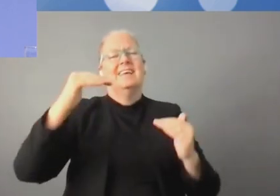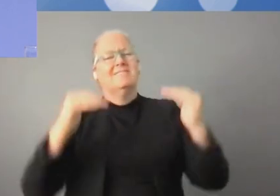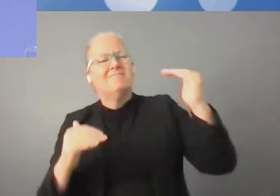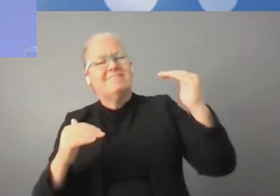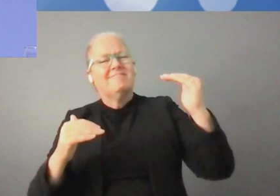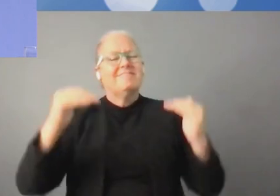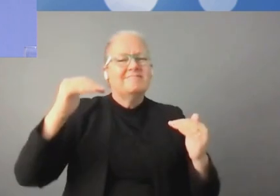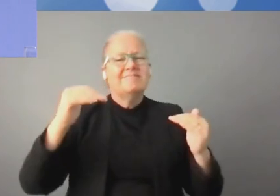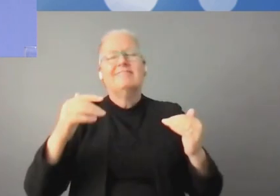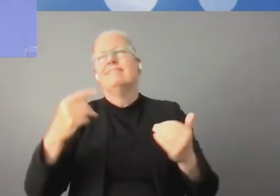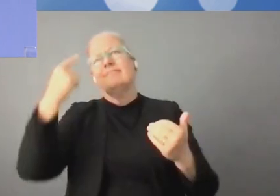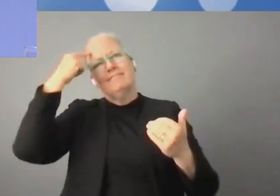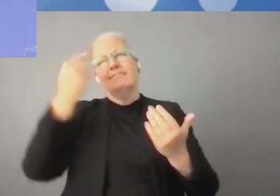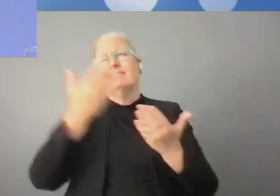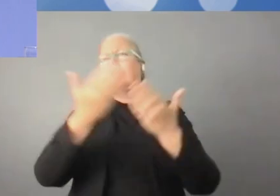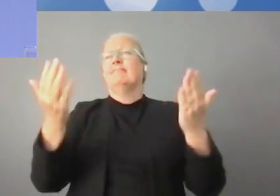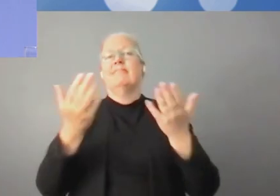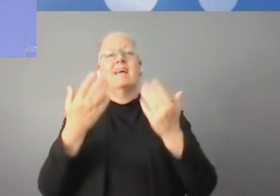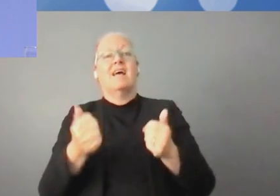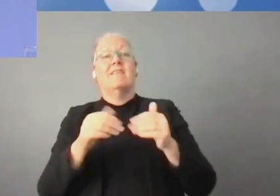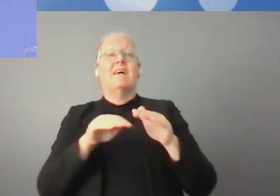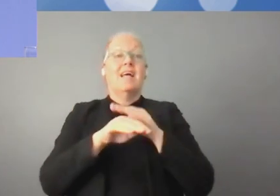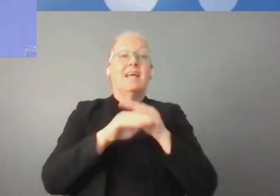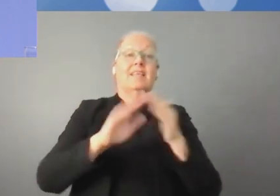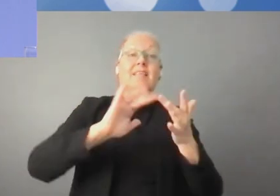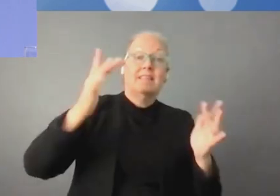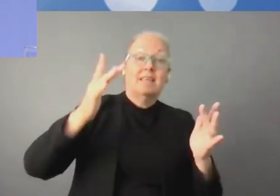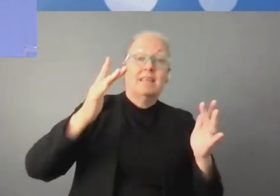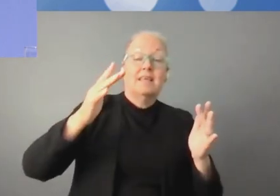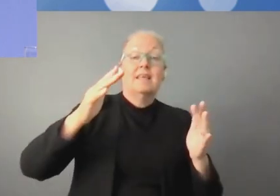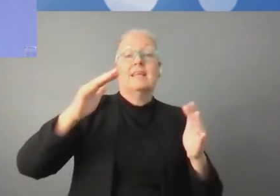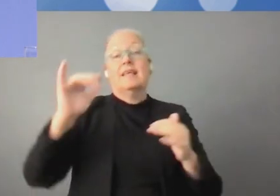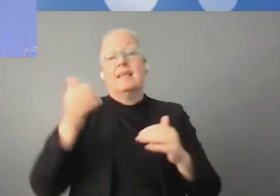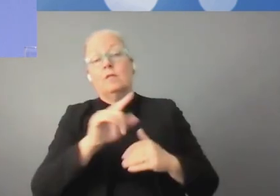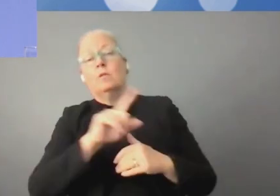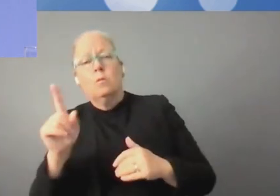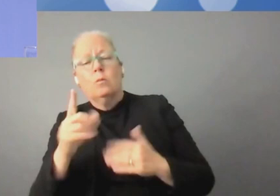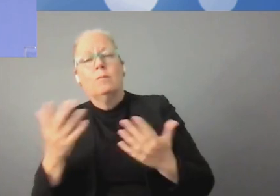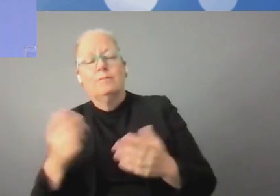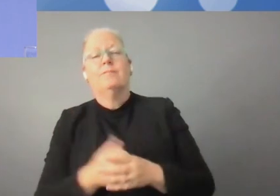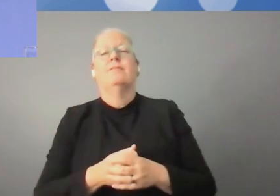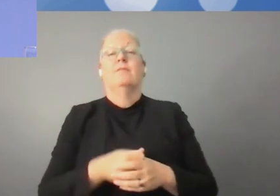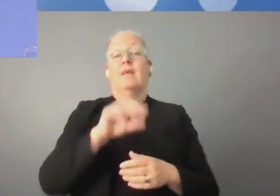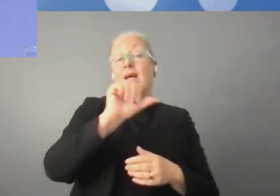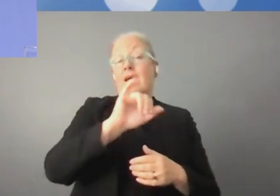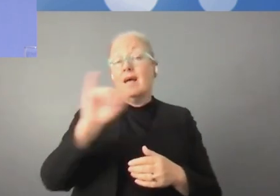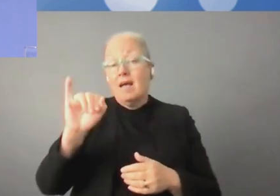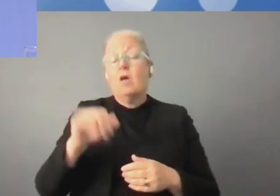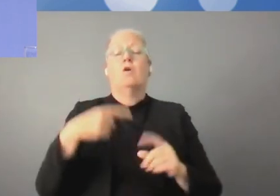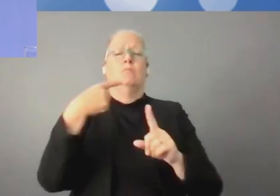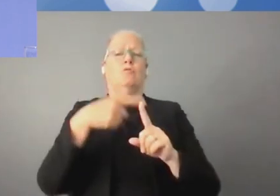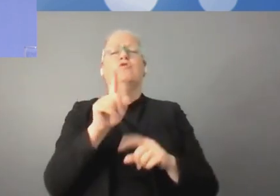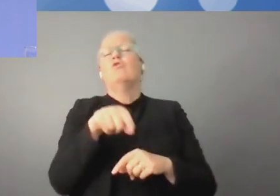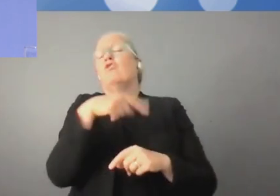recapturé. Et je crois qu'il nous importe à tous de conserver du commun, un cœur public de l